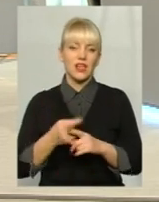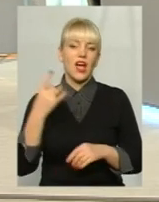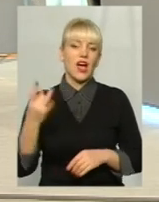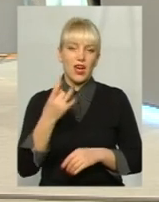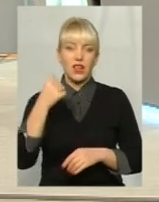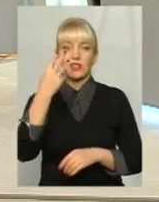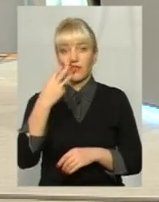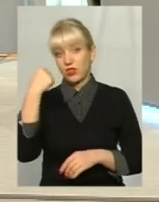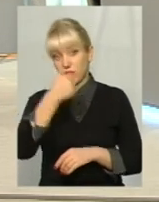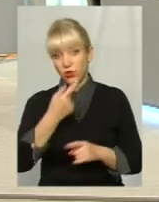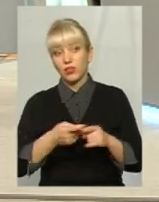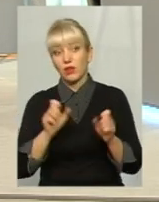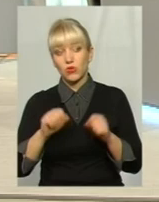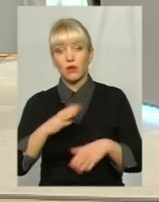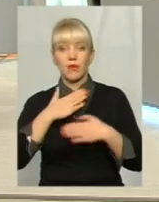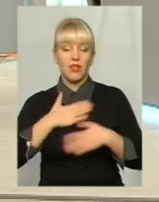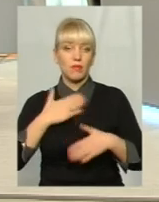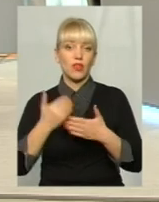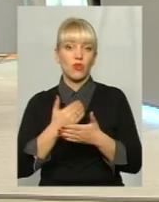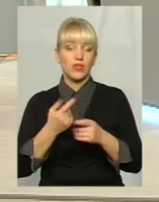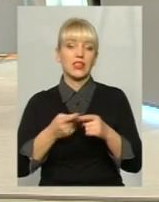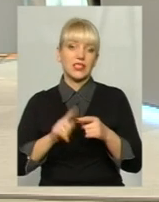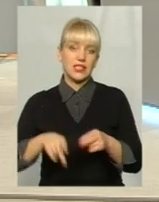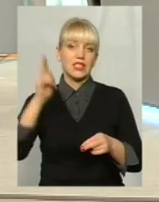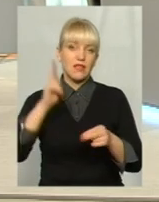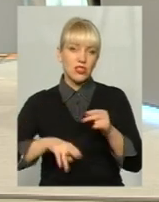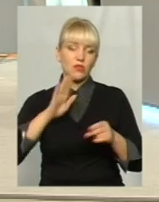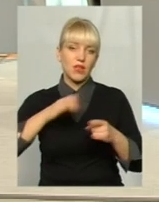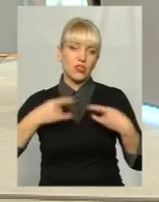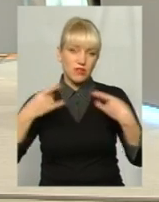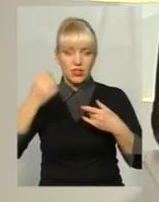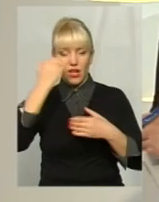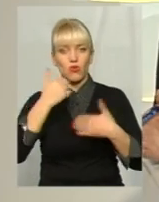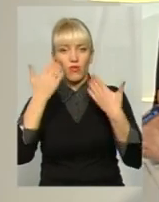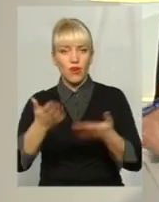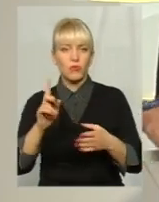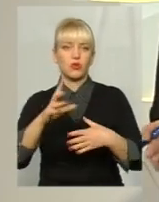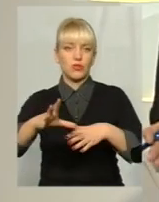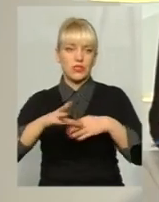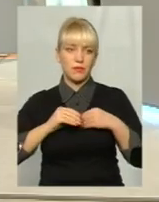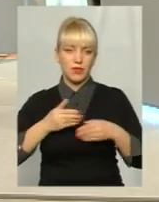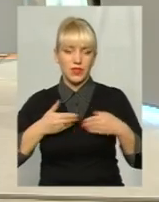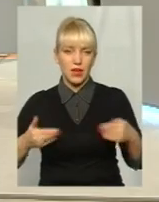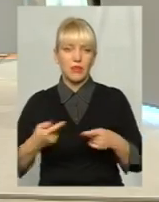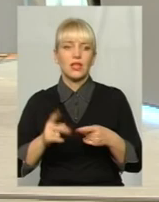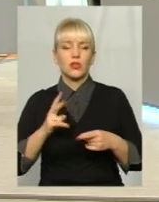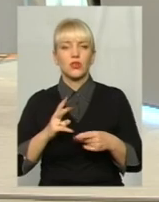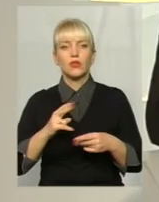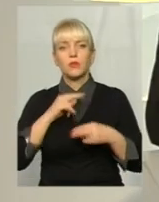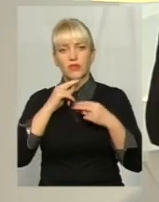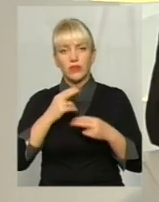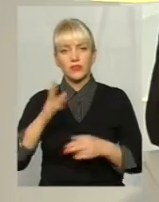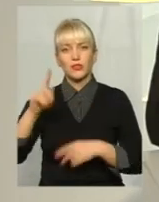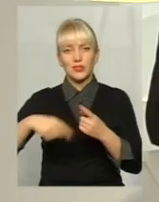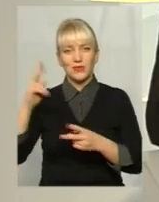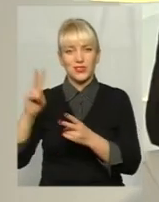в три роки. Тому, можливо, це приємна новина, і на ній завершимо наш ефір. Дякую вам, дякую всім, хто приділив увагу нашому ефіру. і до зустрічі.